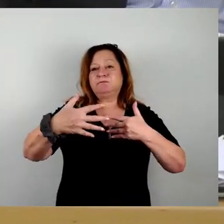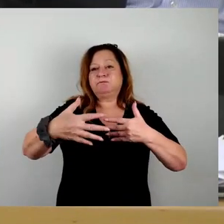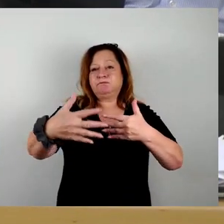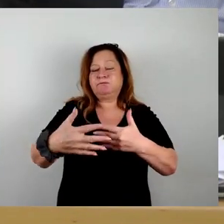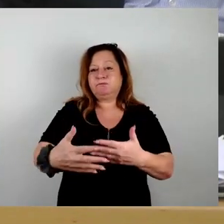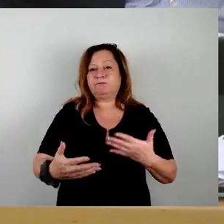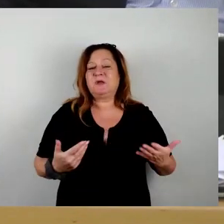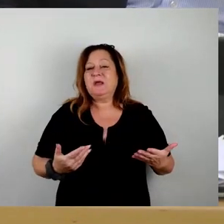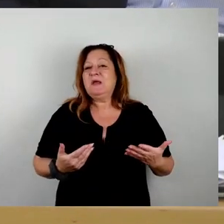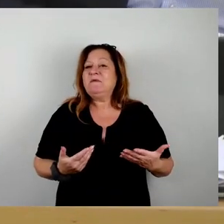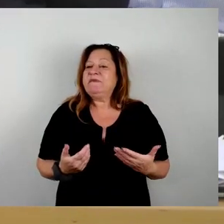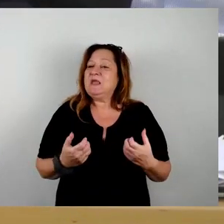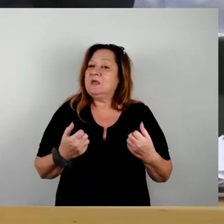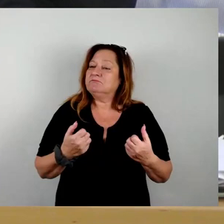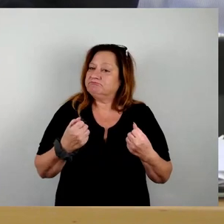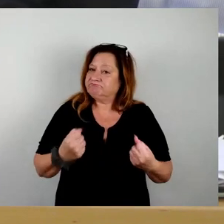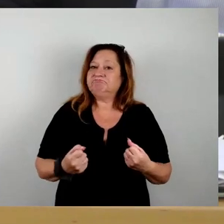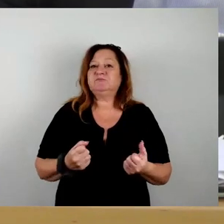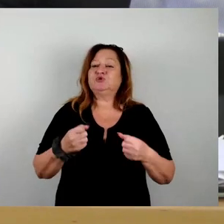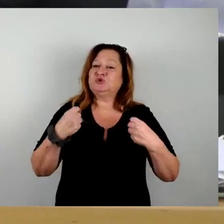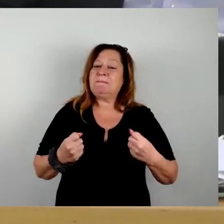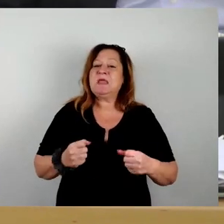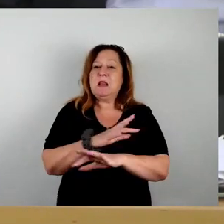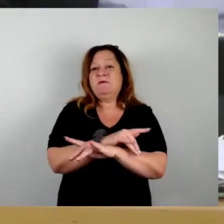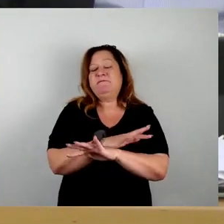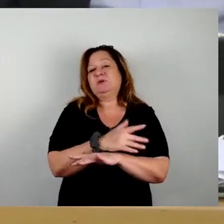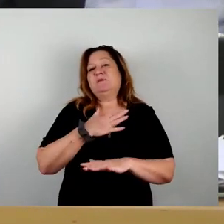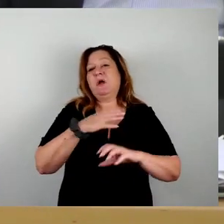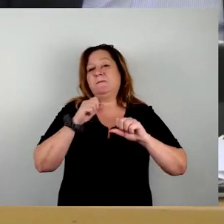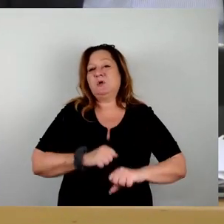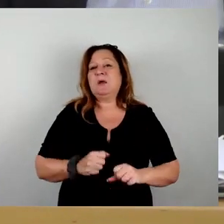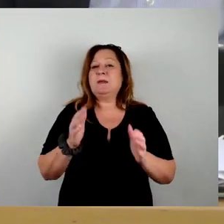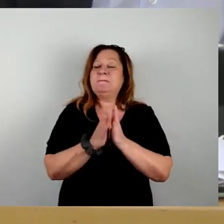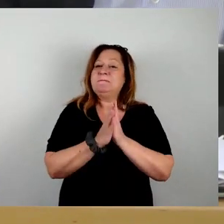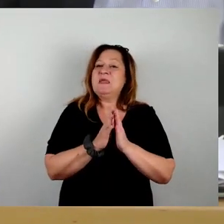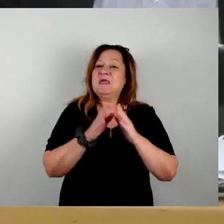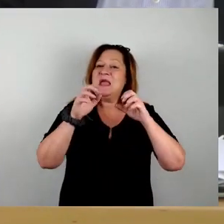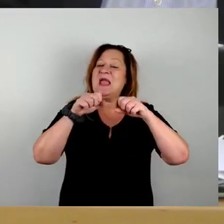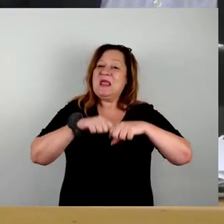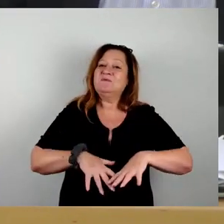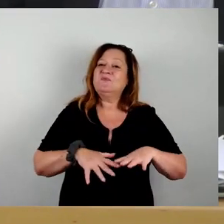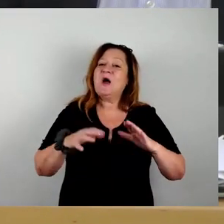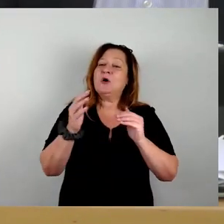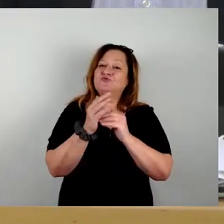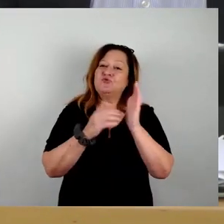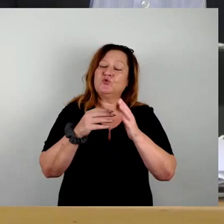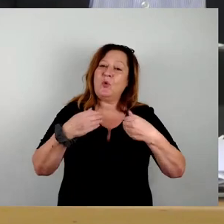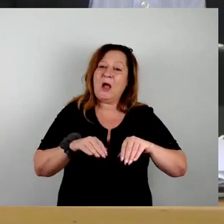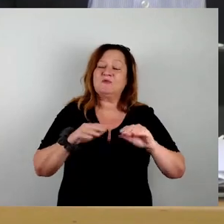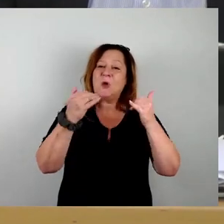Deswegen kann ich nur werben dafür, dass ich hier die Zustimmung für diesen Infrastrukturausbau mache. Und damit kommen wir zur Abstimmung. Wer